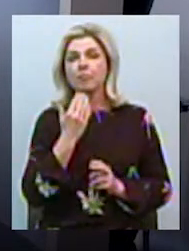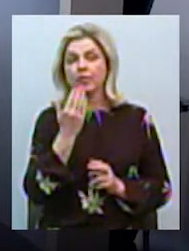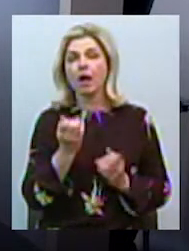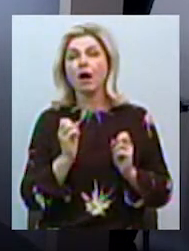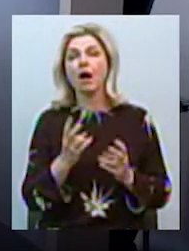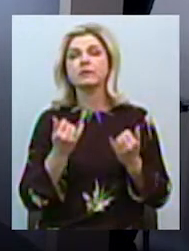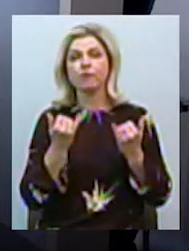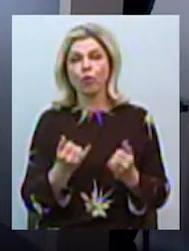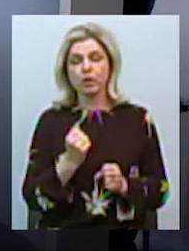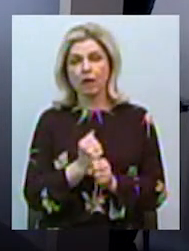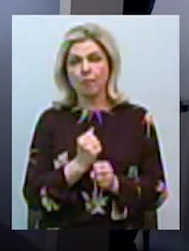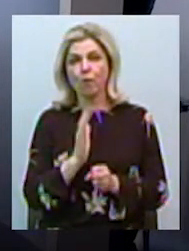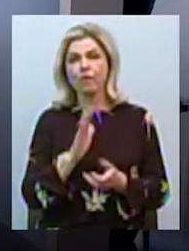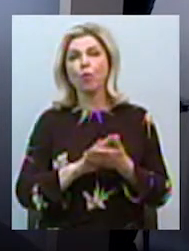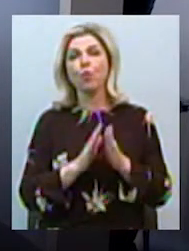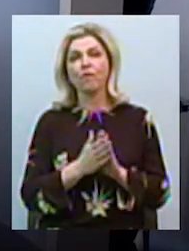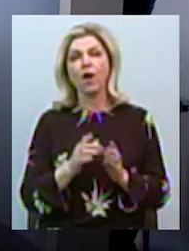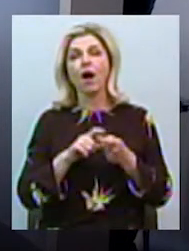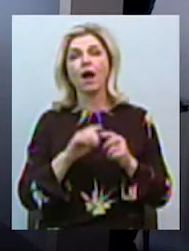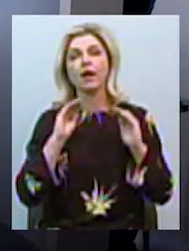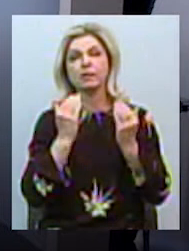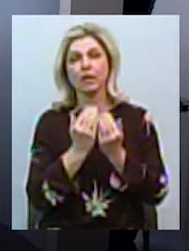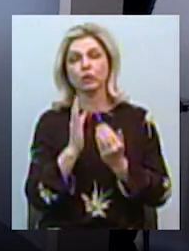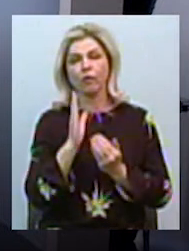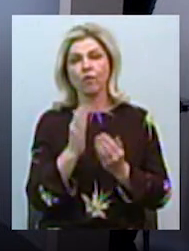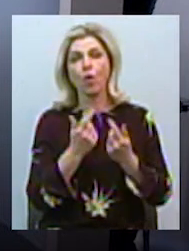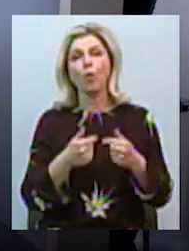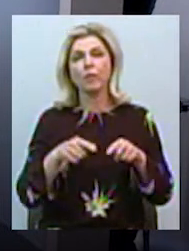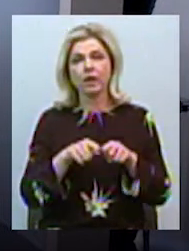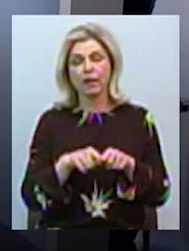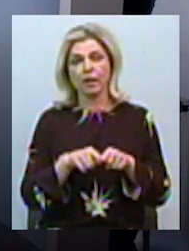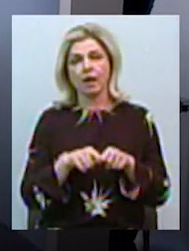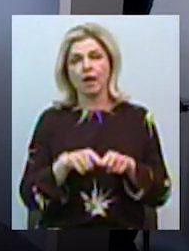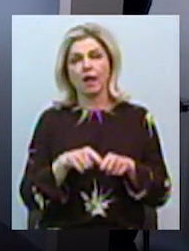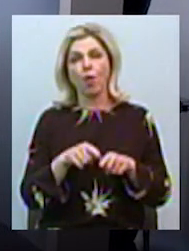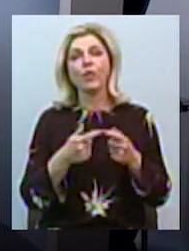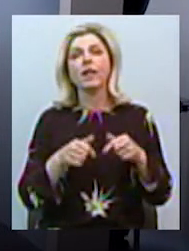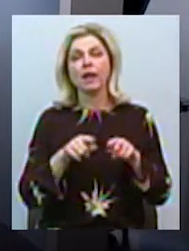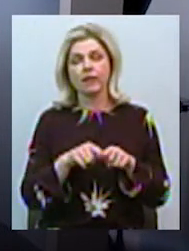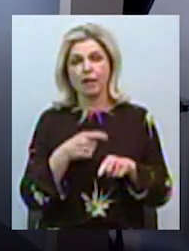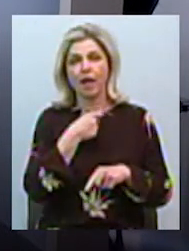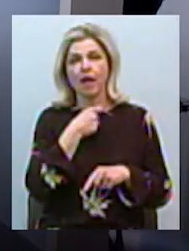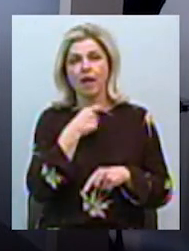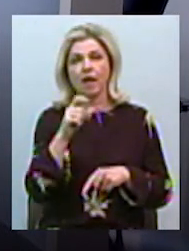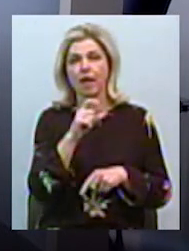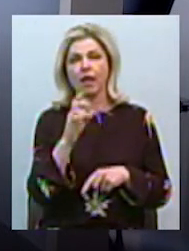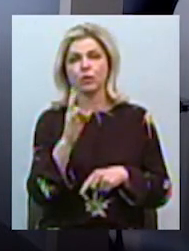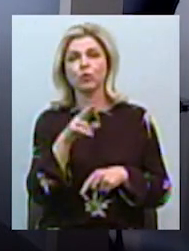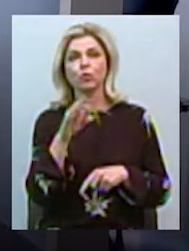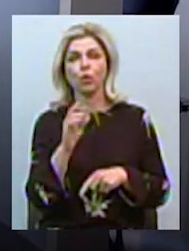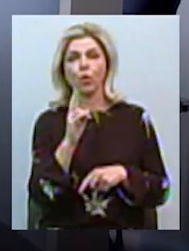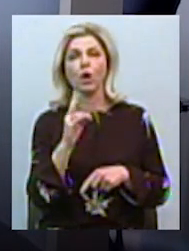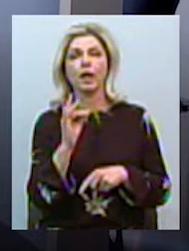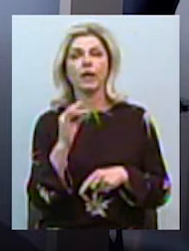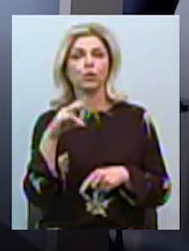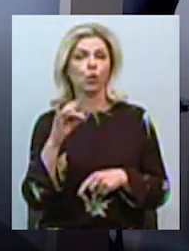умовах карантину індокринологічне відділення Миколаївської обласної клінічної лікарні, і як сьогодні відбувається спілкування